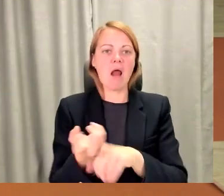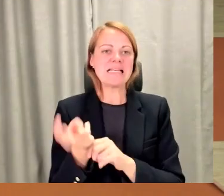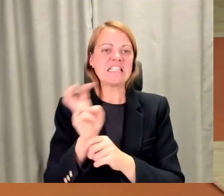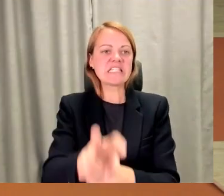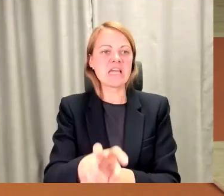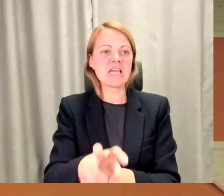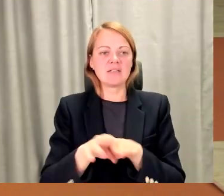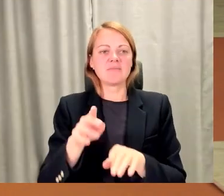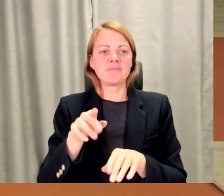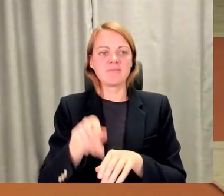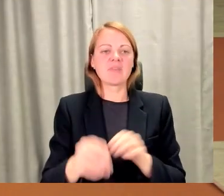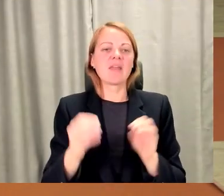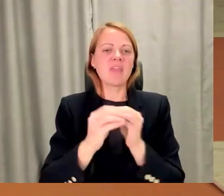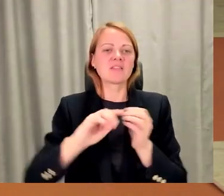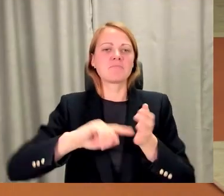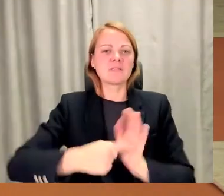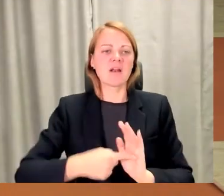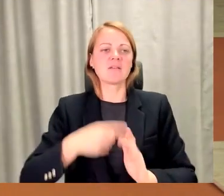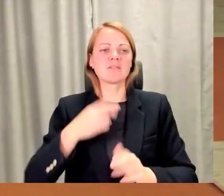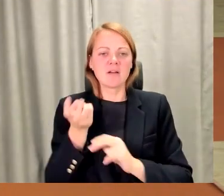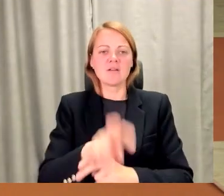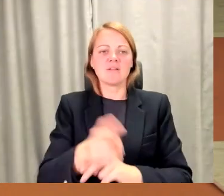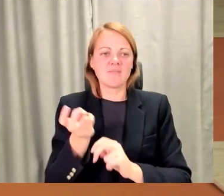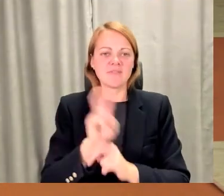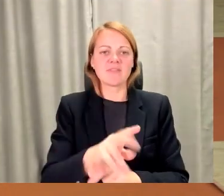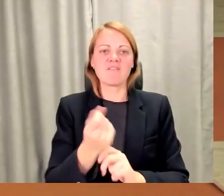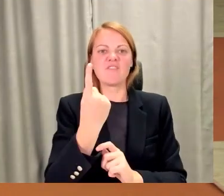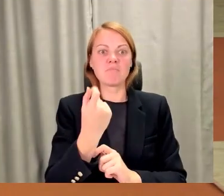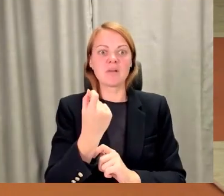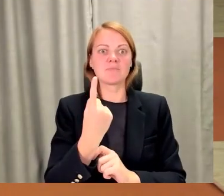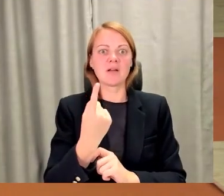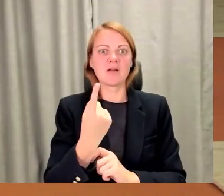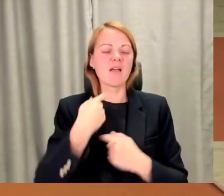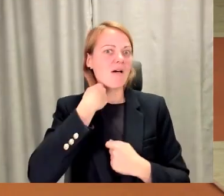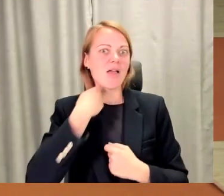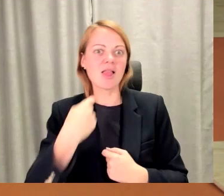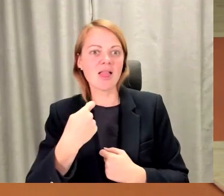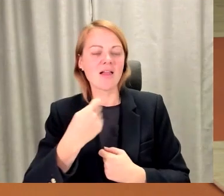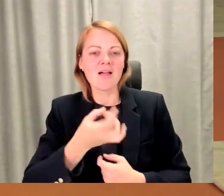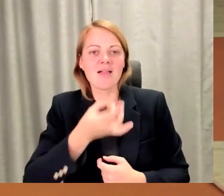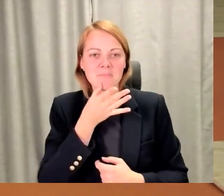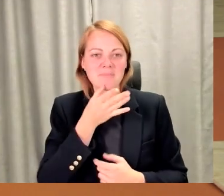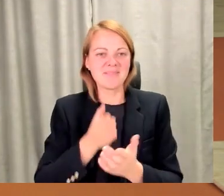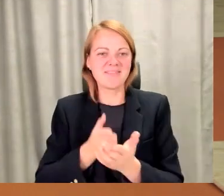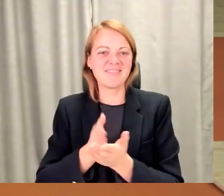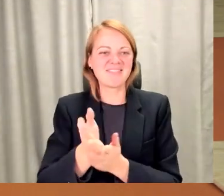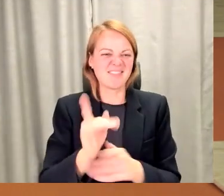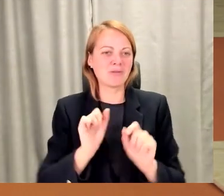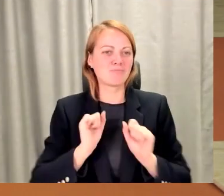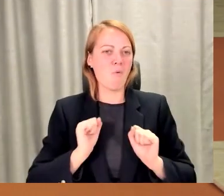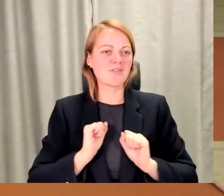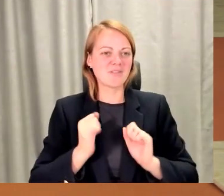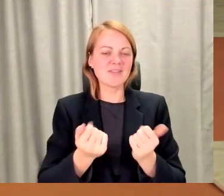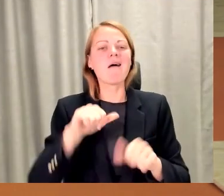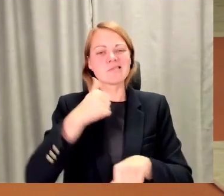izkriesiet rītros, 11. jau būs atkarība. Jā, protams, galvēs atrast to motivāciju, aiziet to pirmo reizi.